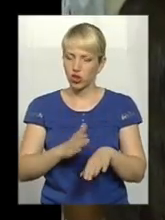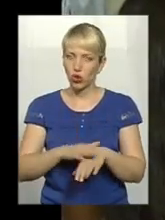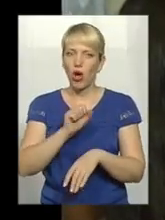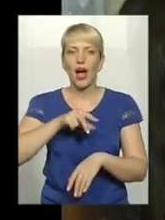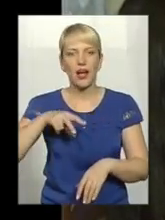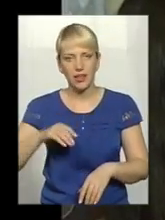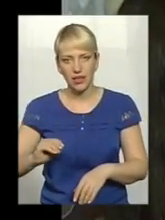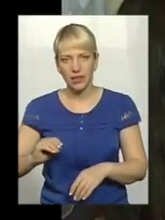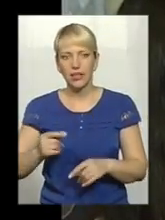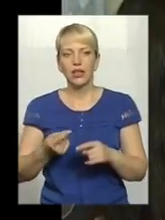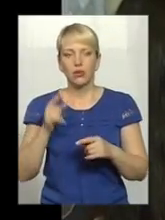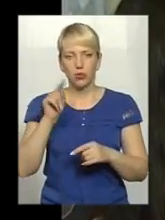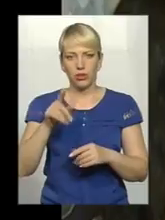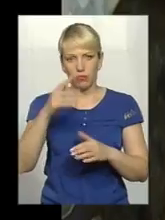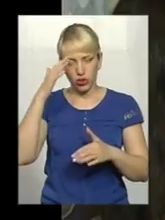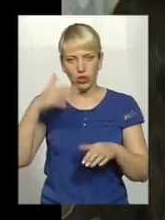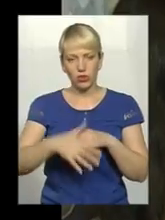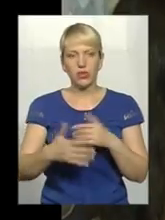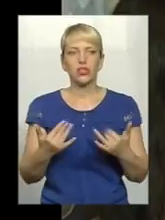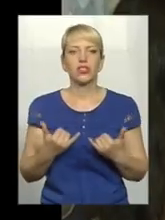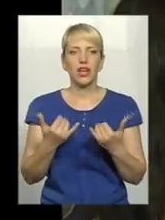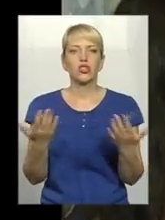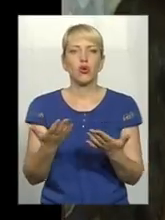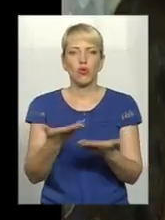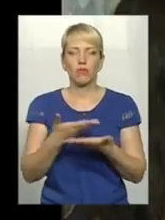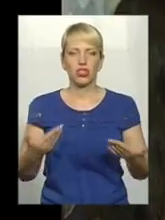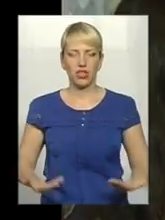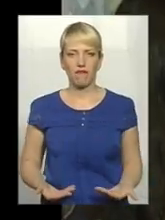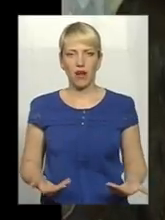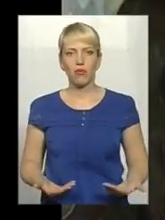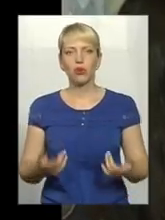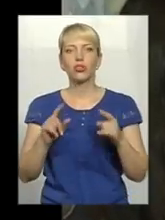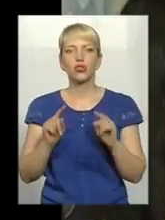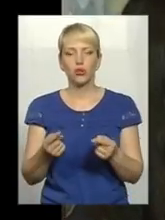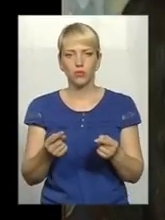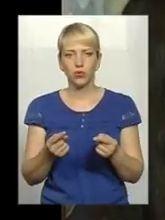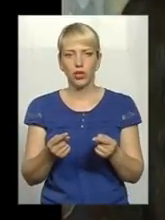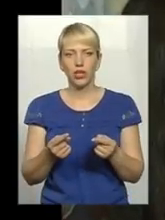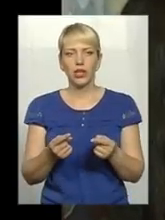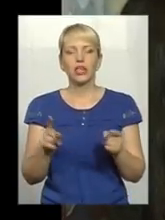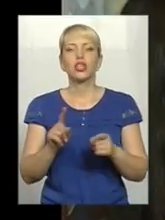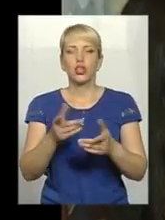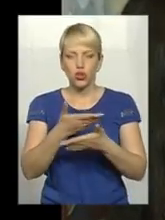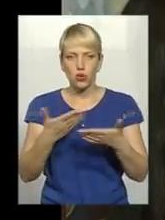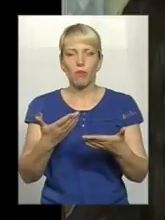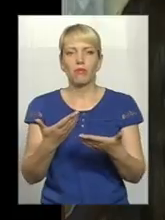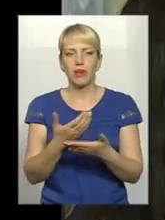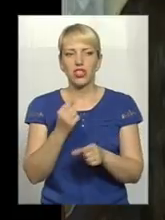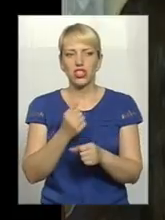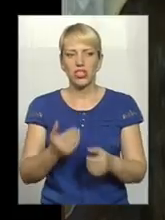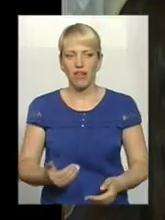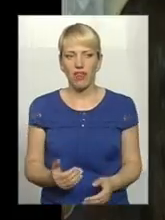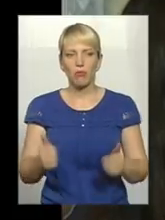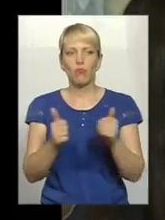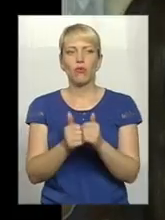Але тоді починаєш розуміти, для чого ми живемо і що ми живемо поряд з такими